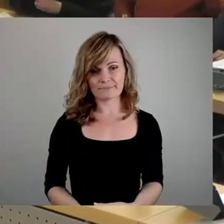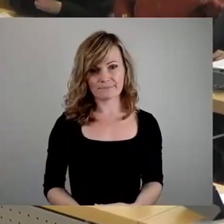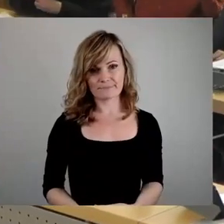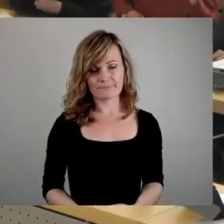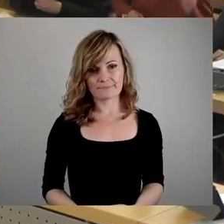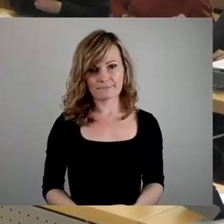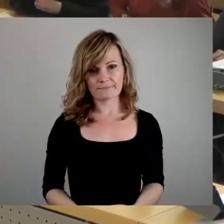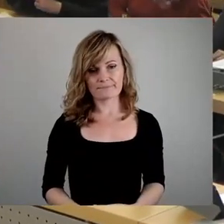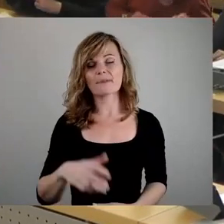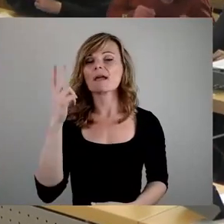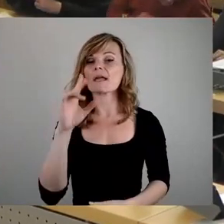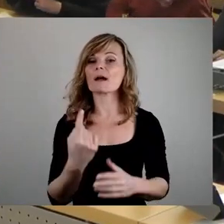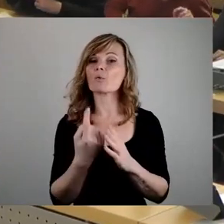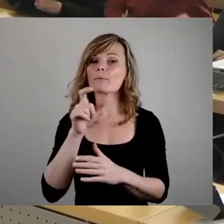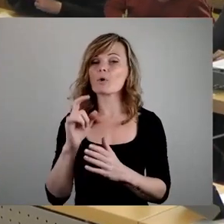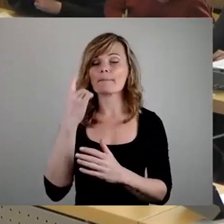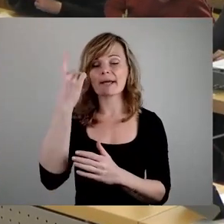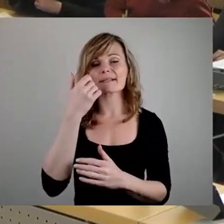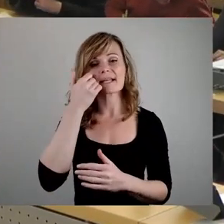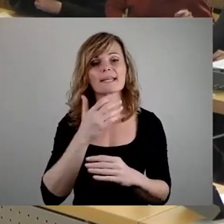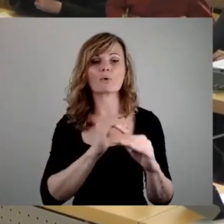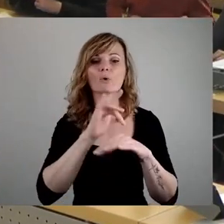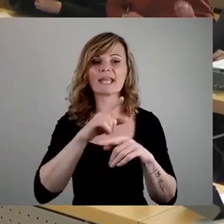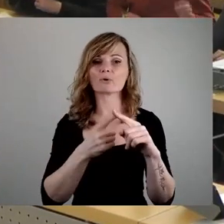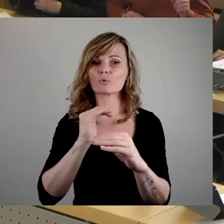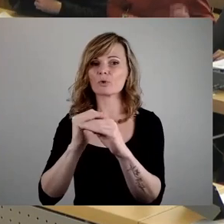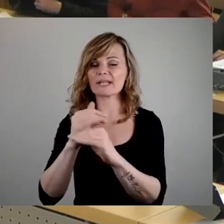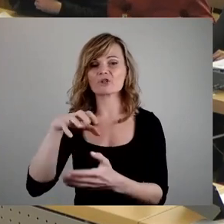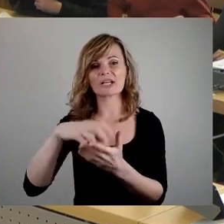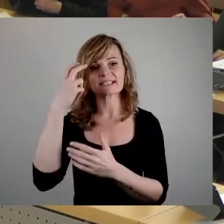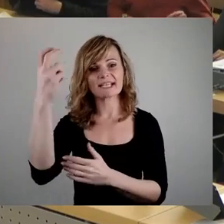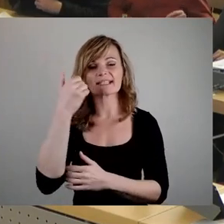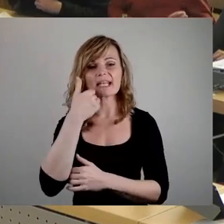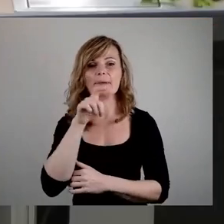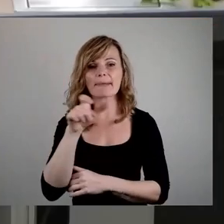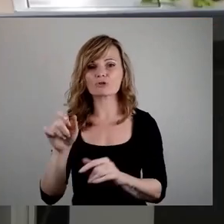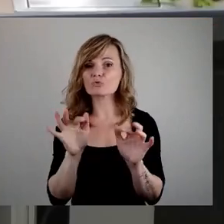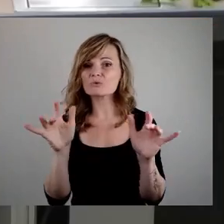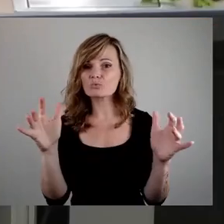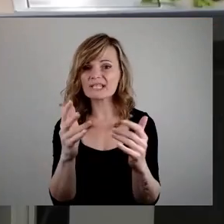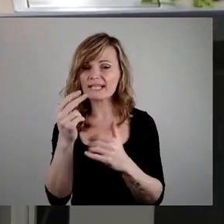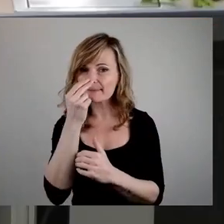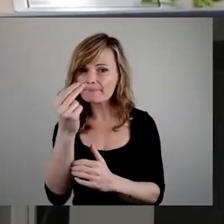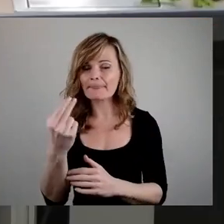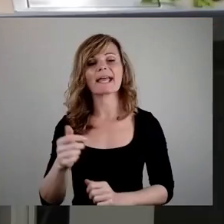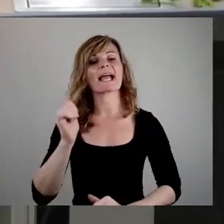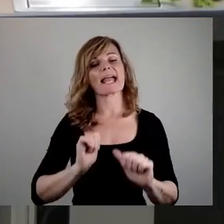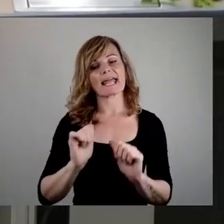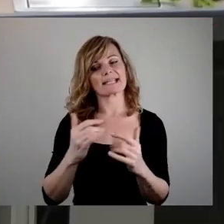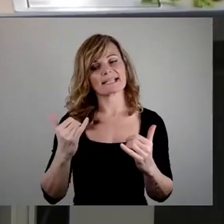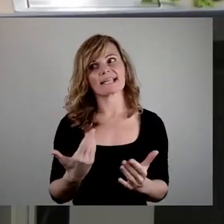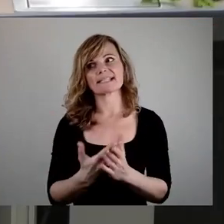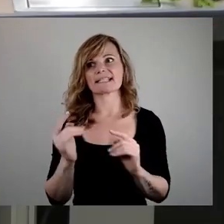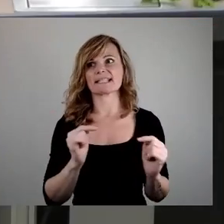Herr Oberbürgermeister, liebe Kolleginnen und Kollegen, Stadträte, liebe Menschen im Stream, leider muss ich mich jetzt an dieser Diskussion